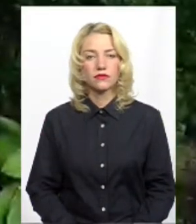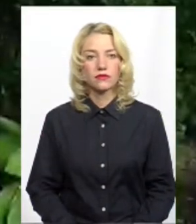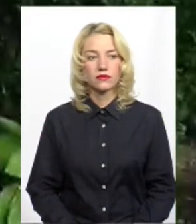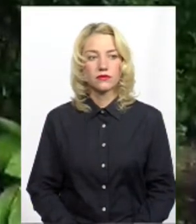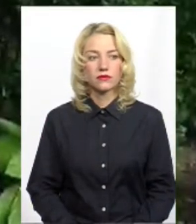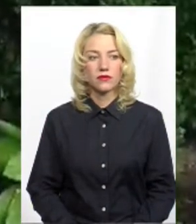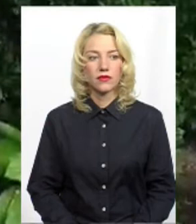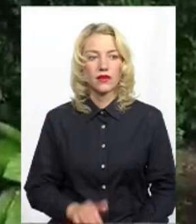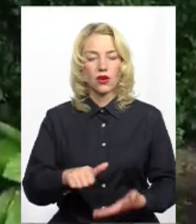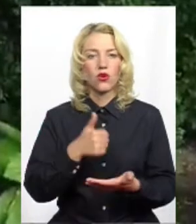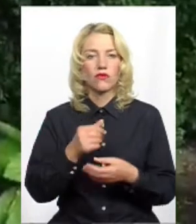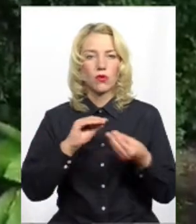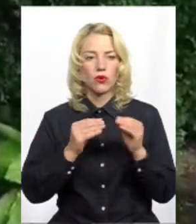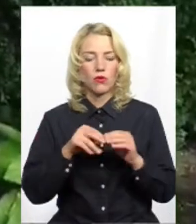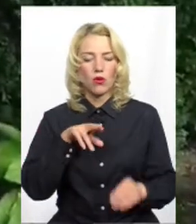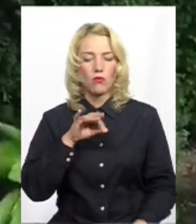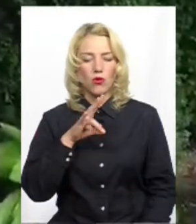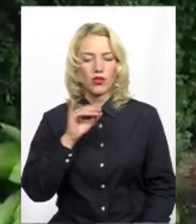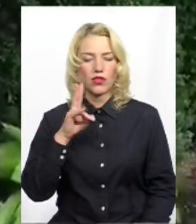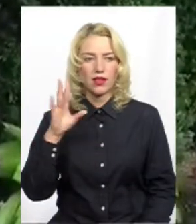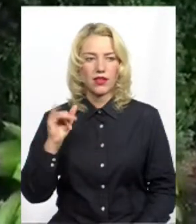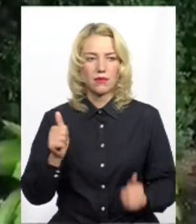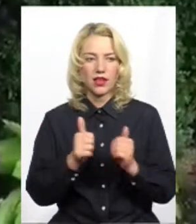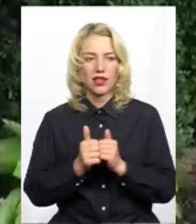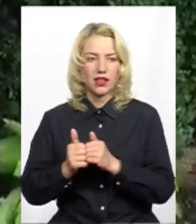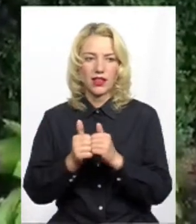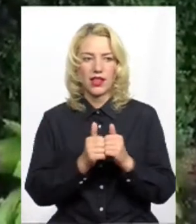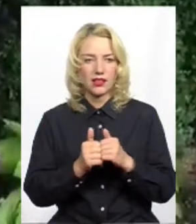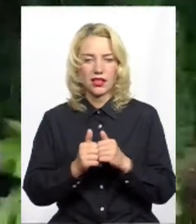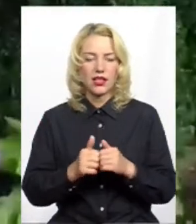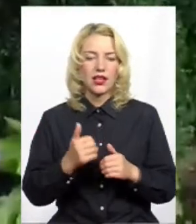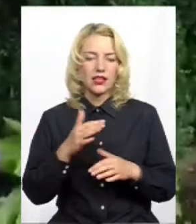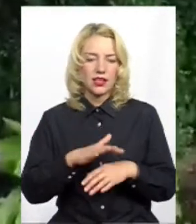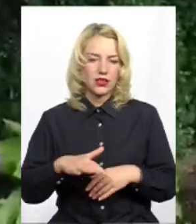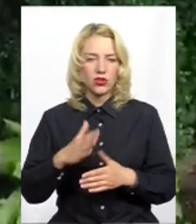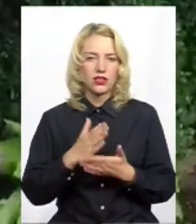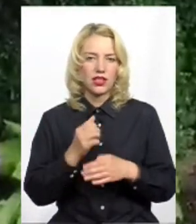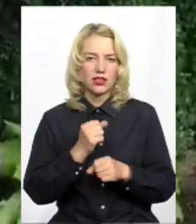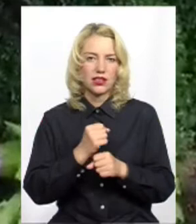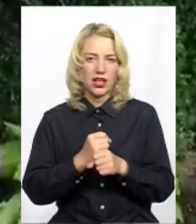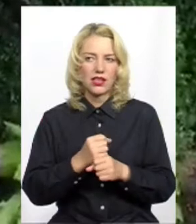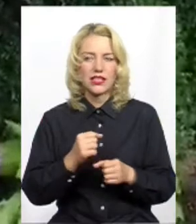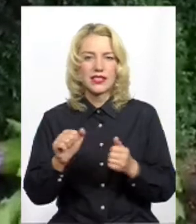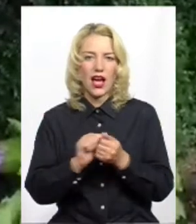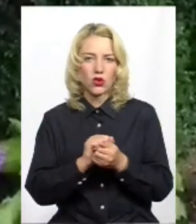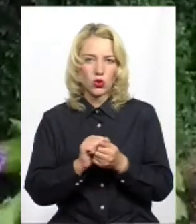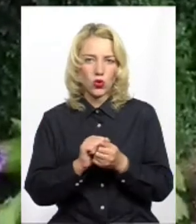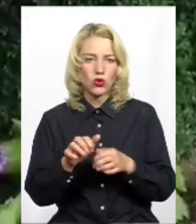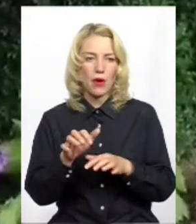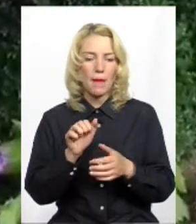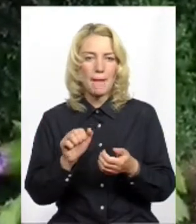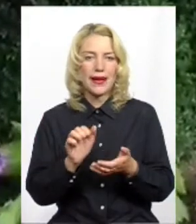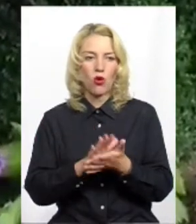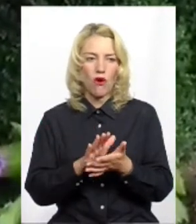Головною проблемою понінок та прилеглих територій є діяльність картонно-паперової фабрики, що створює загрозу екологічної